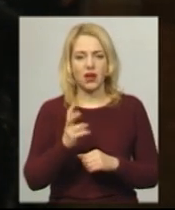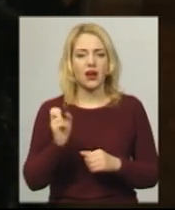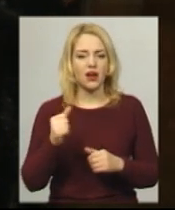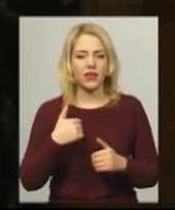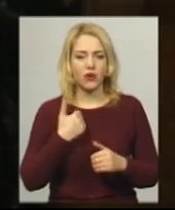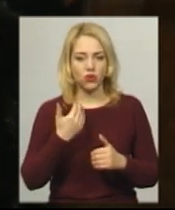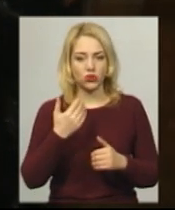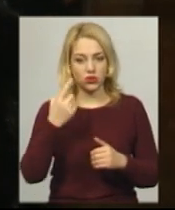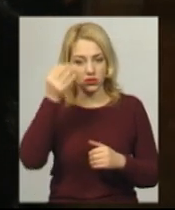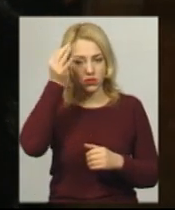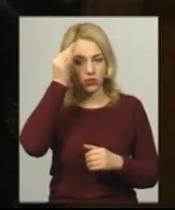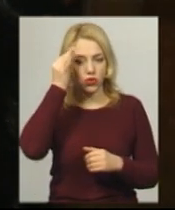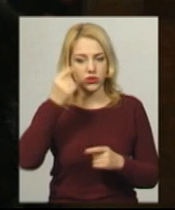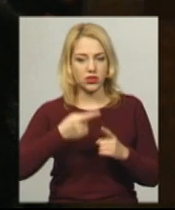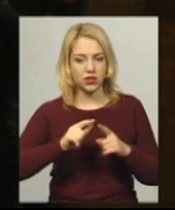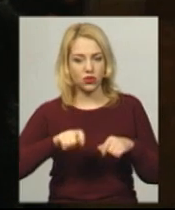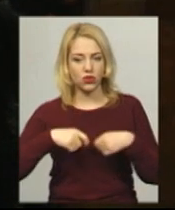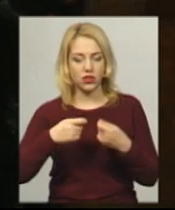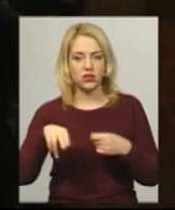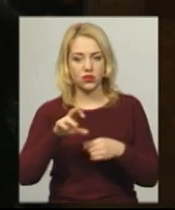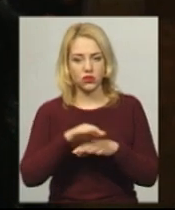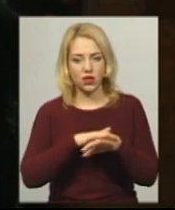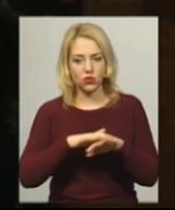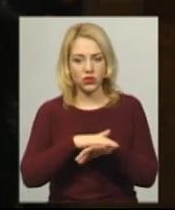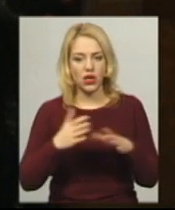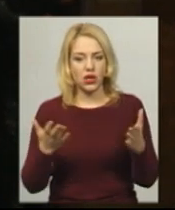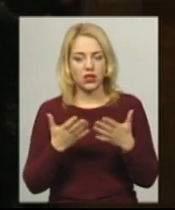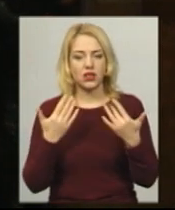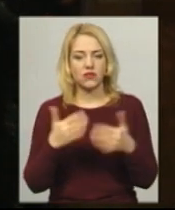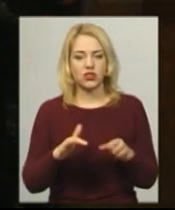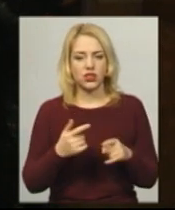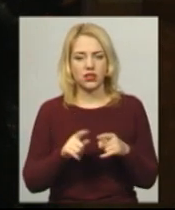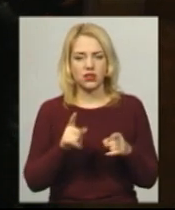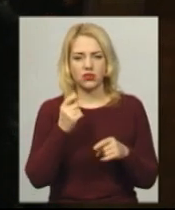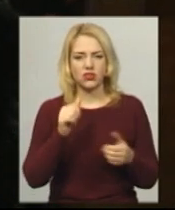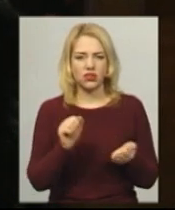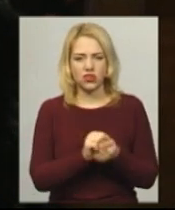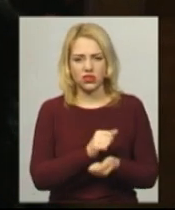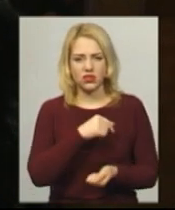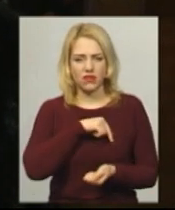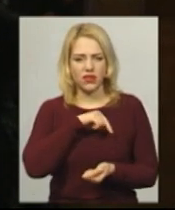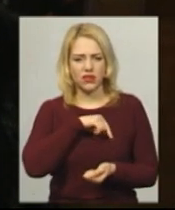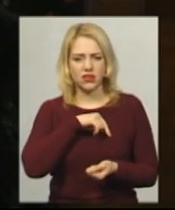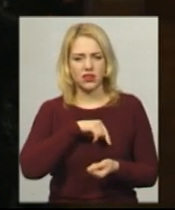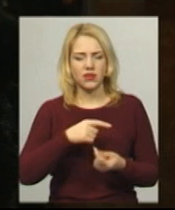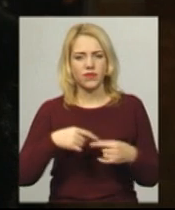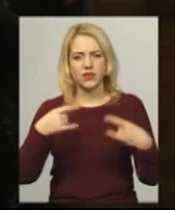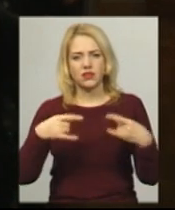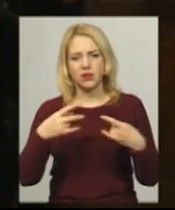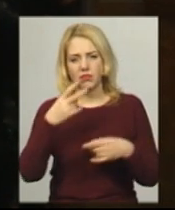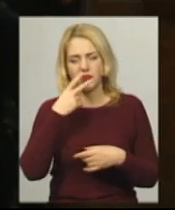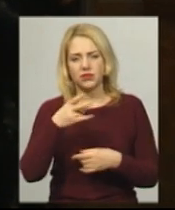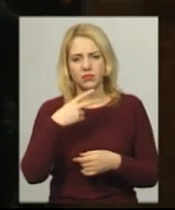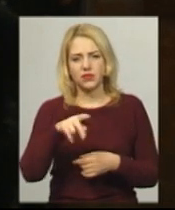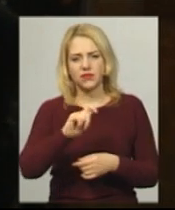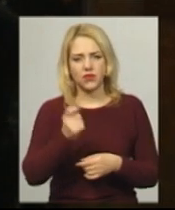спогадом донести до народу, який вже ось так трошки черстві, з екранів телебачення вони бачать